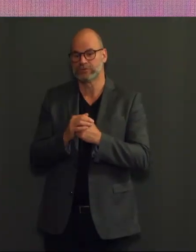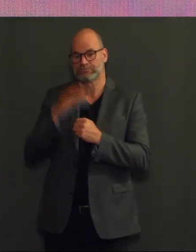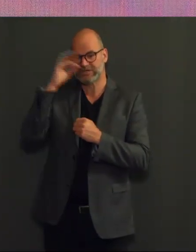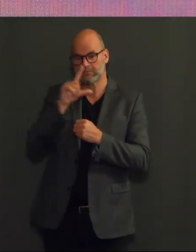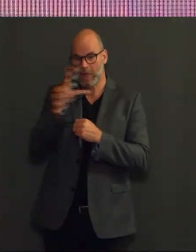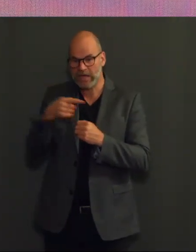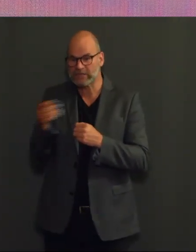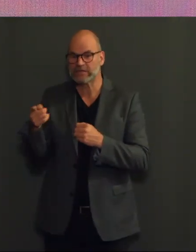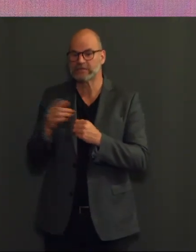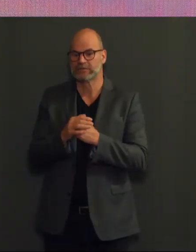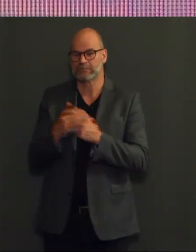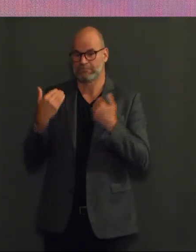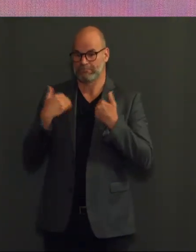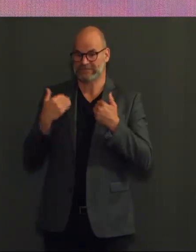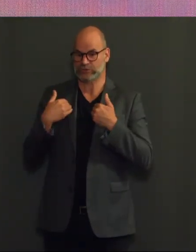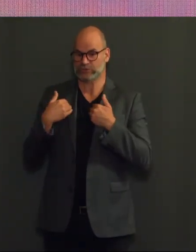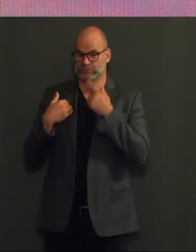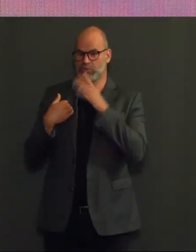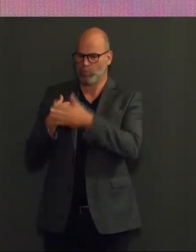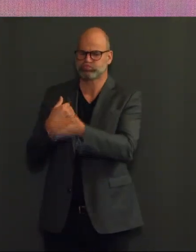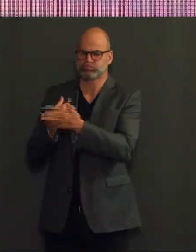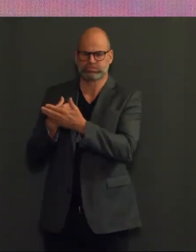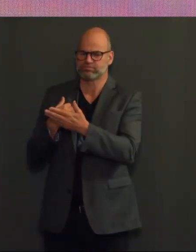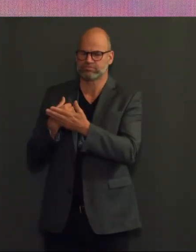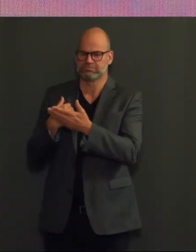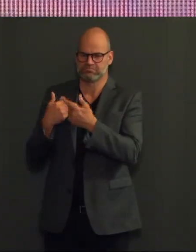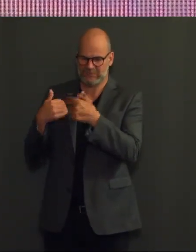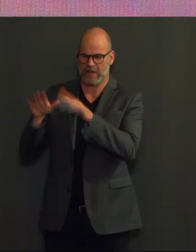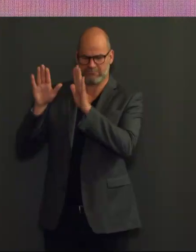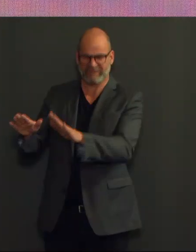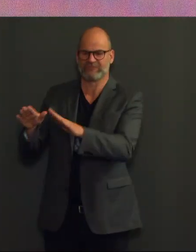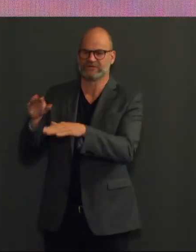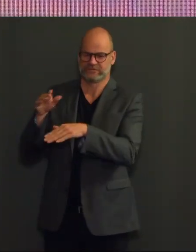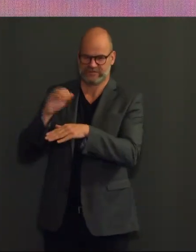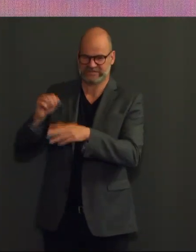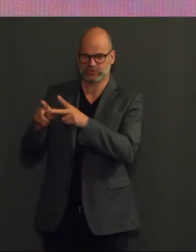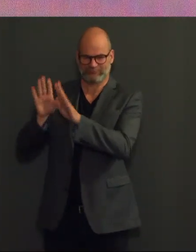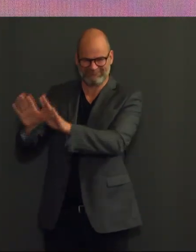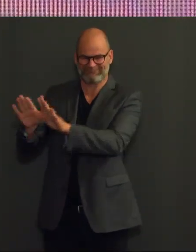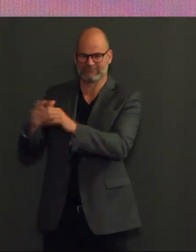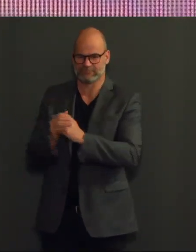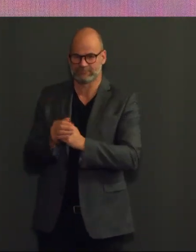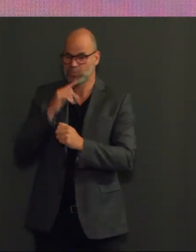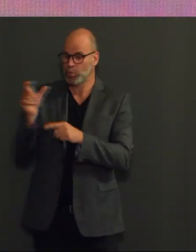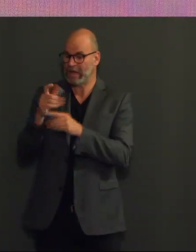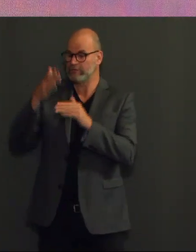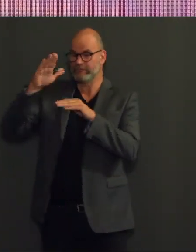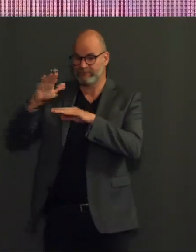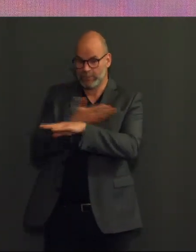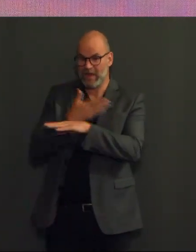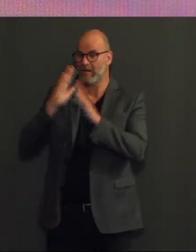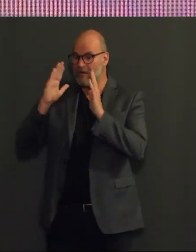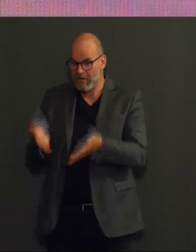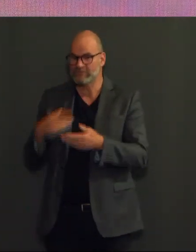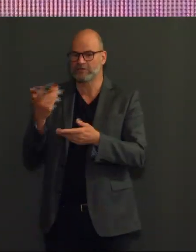zorgen. Dan blijft dat aantal bezette bedden wat hangen. Die ontslagen volgen meestal kort nadien. Er is nog een laatste checkup